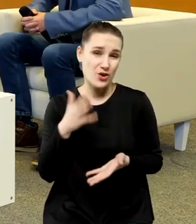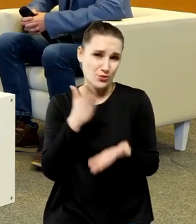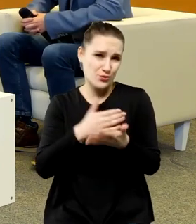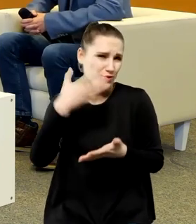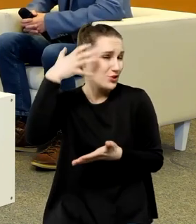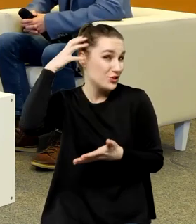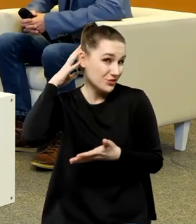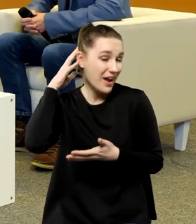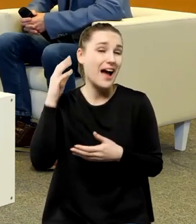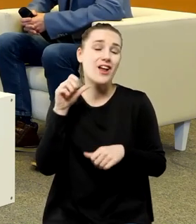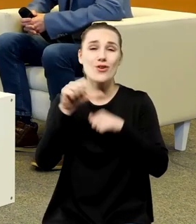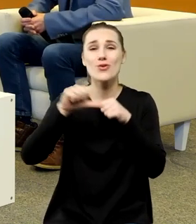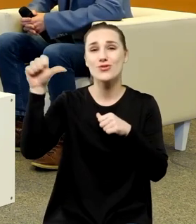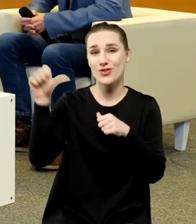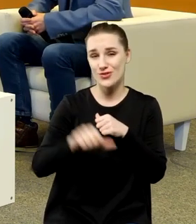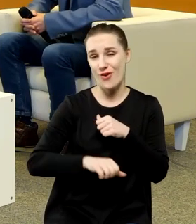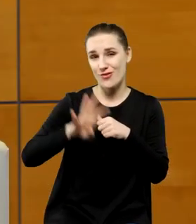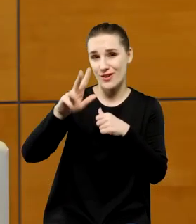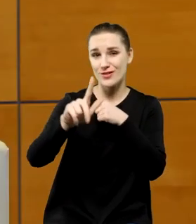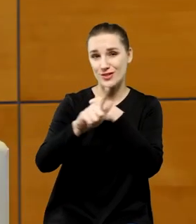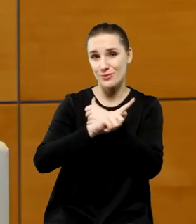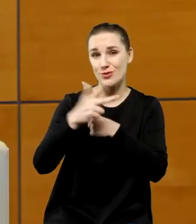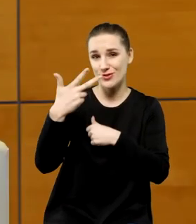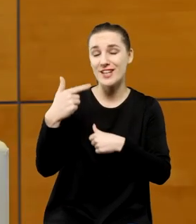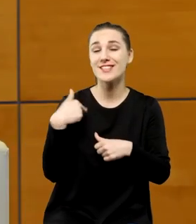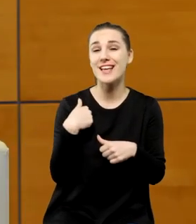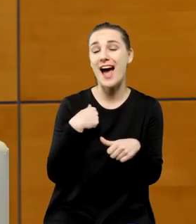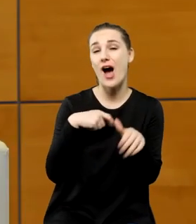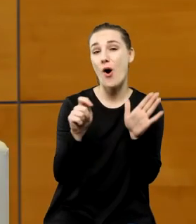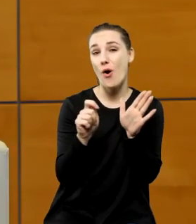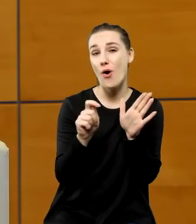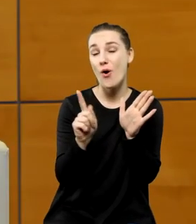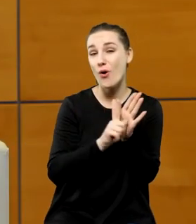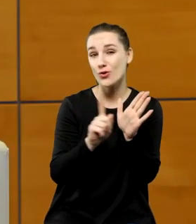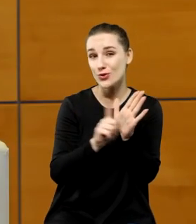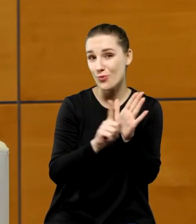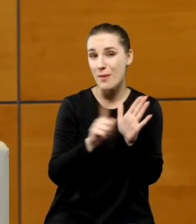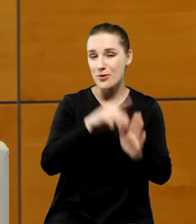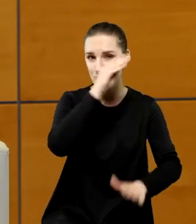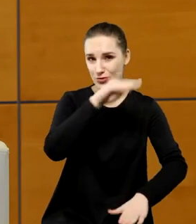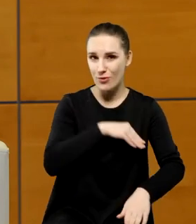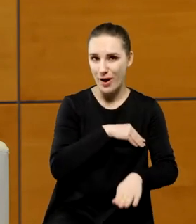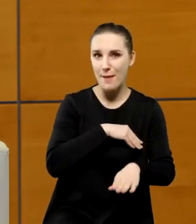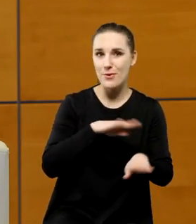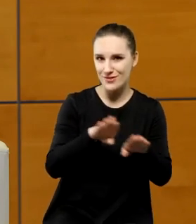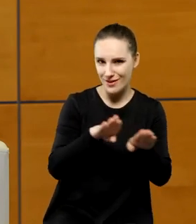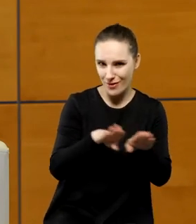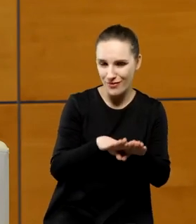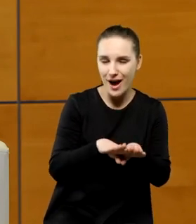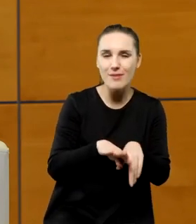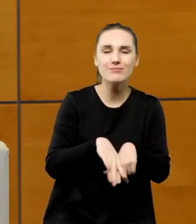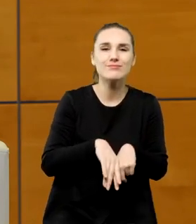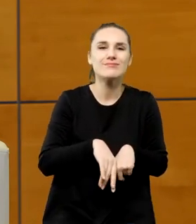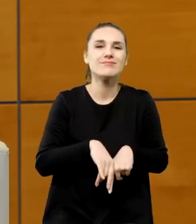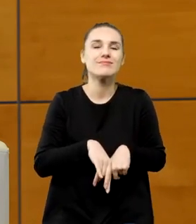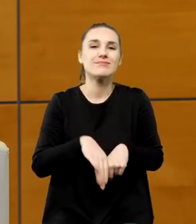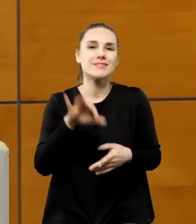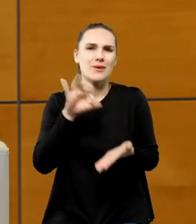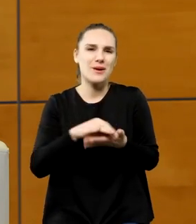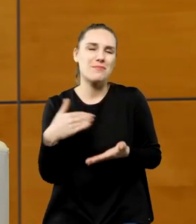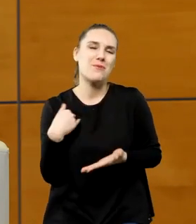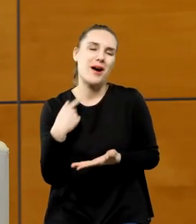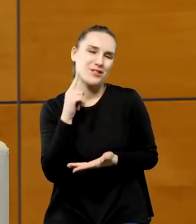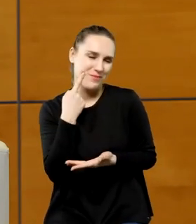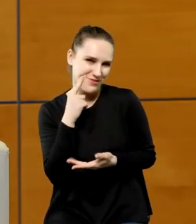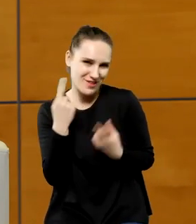roku jeszcze byłem wystarczająco młody wychodzić do szkoły podstawowej i pamiętam że przeżyłem w związku z tym bardzo zabawny